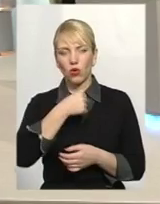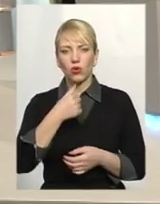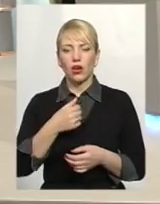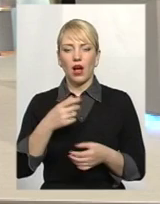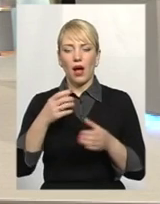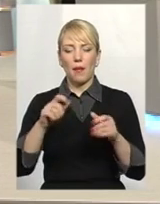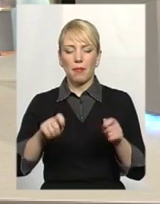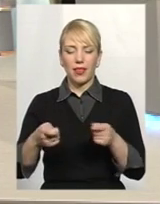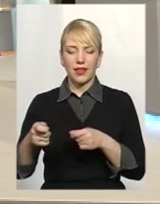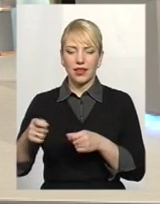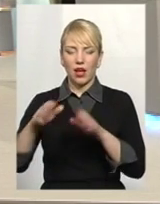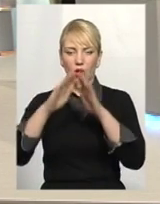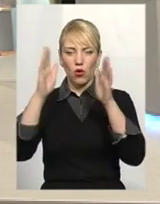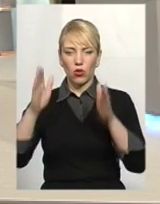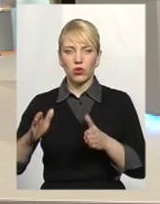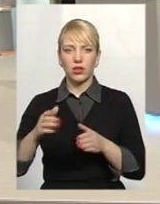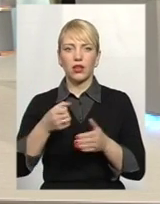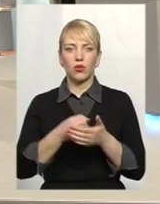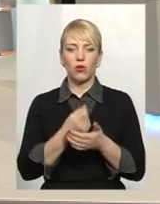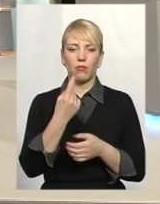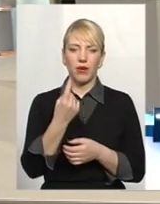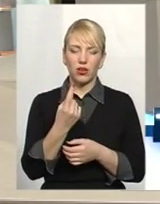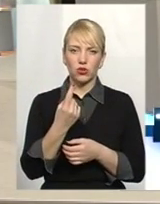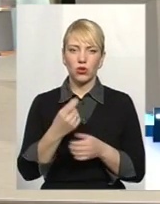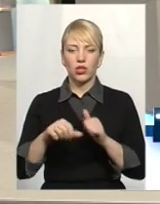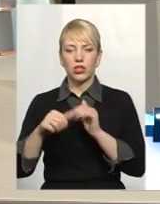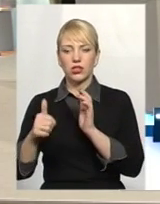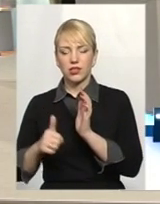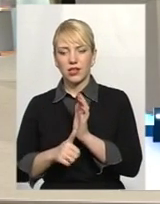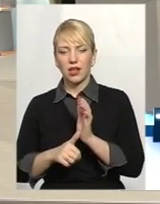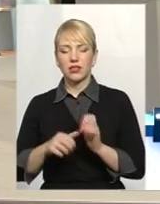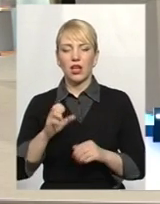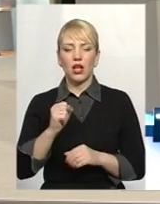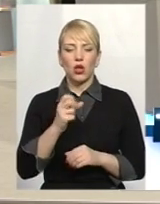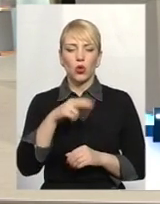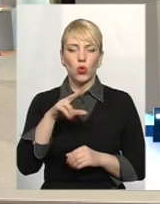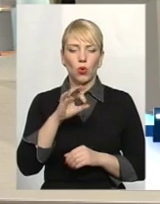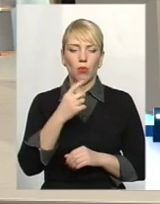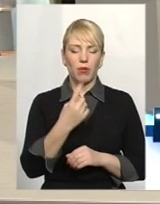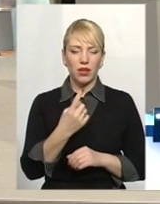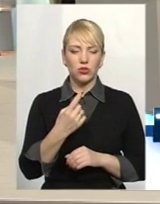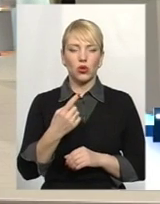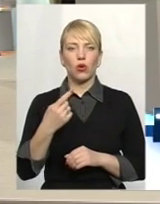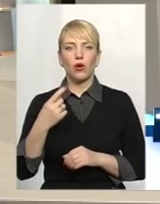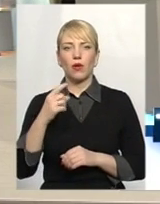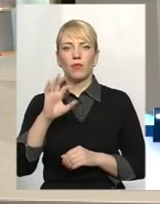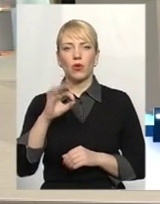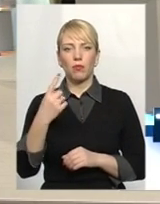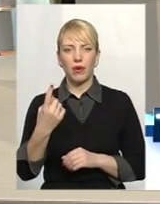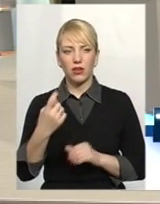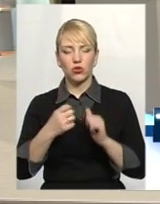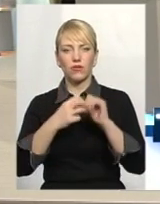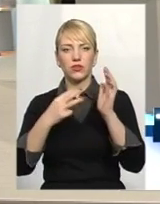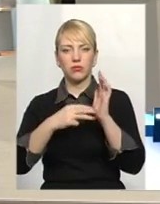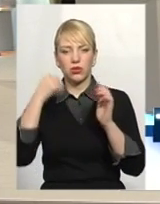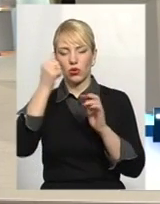-16, залишилась категорія одна плита. До 1-1-18 року ми повинні встановити 100%. Але ж ми розуміємо ту